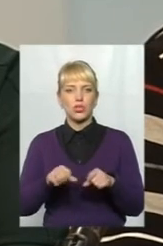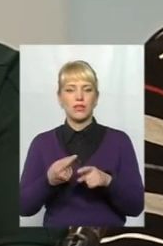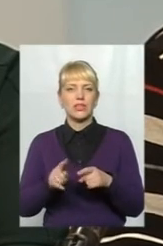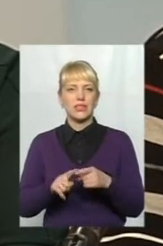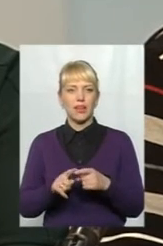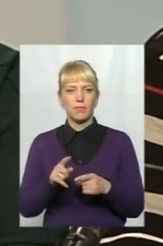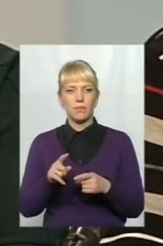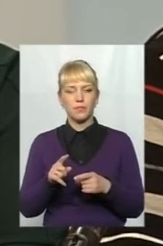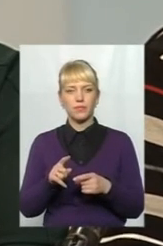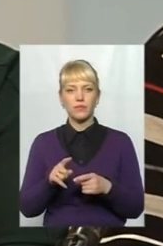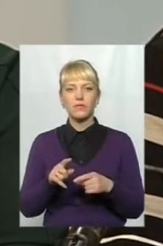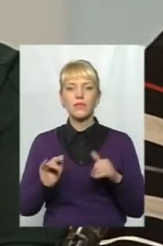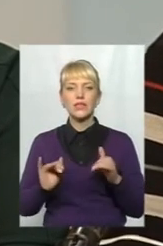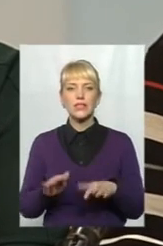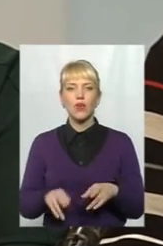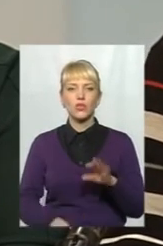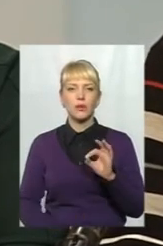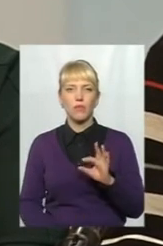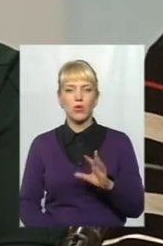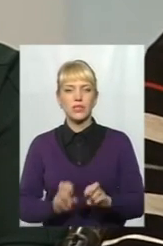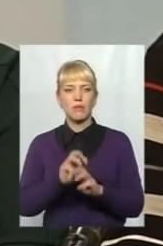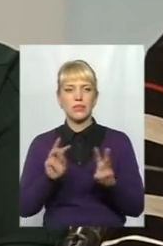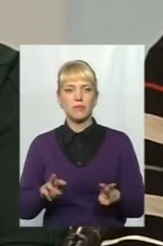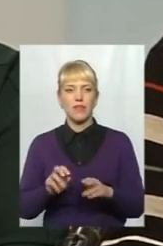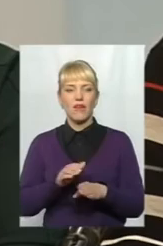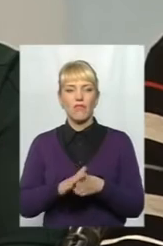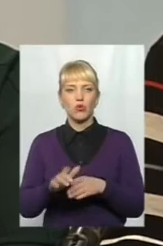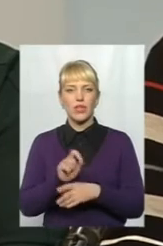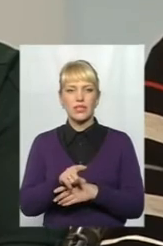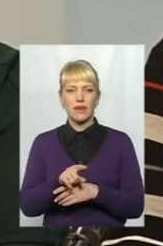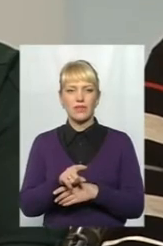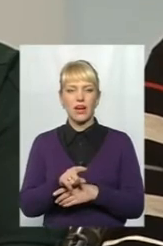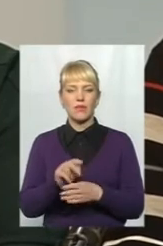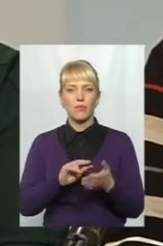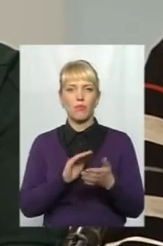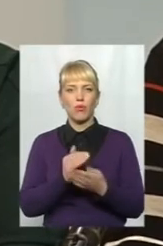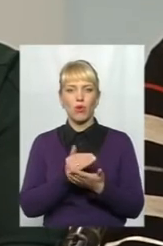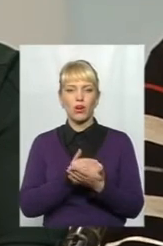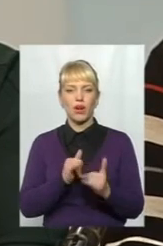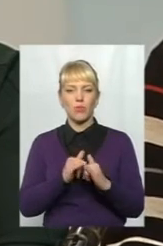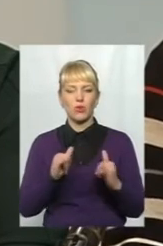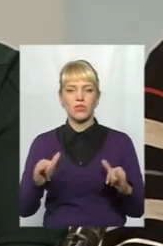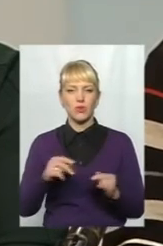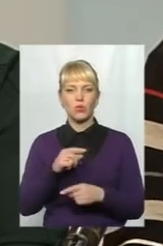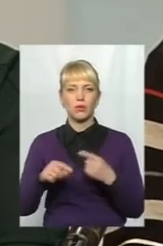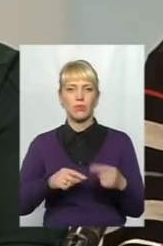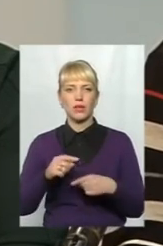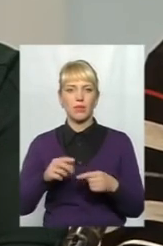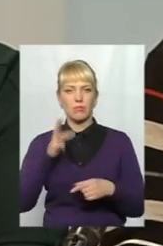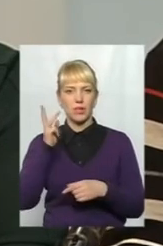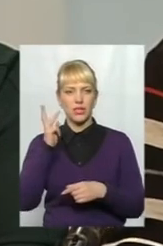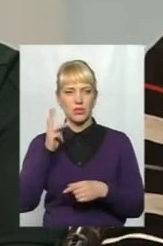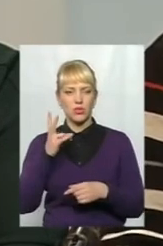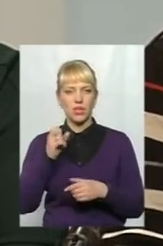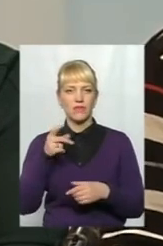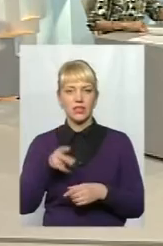от я читаючи це, заходи щодо забезпечення виконання завдань програми розвитку підприємства Хмельницького на